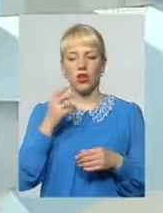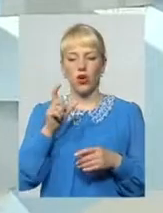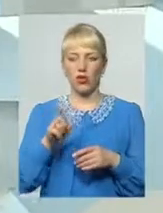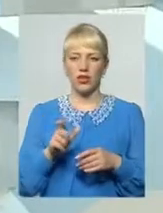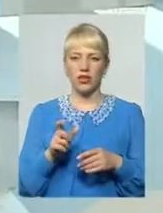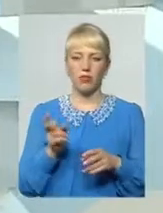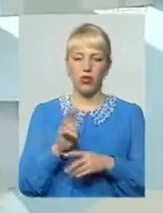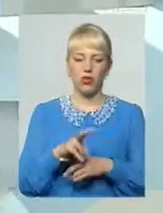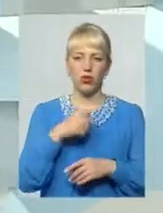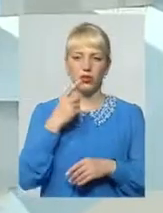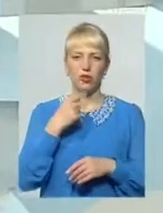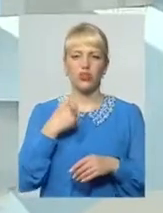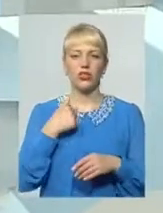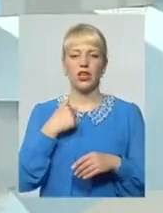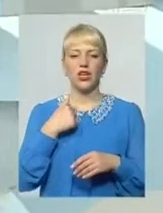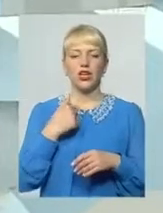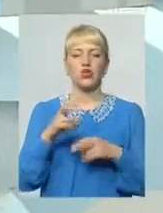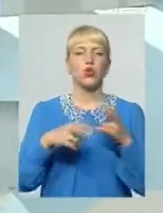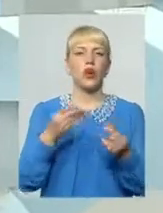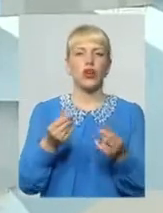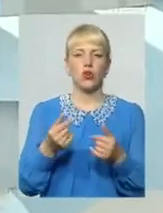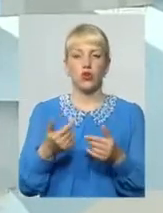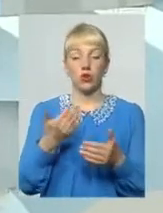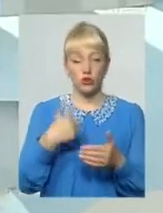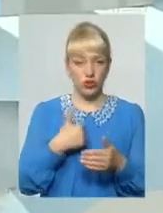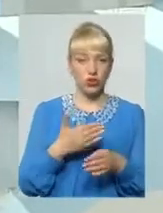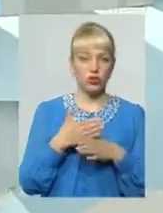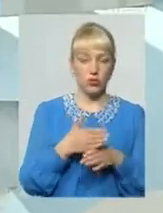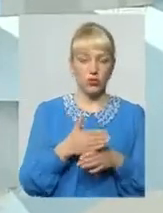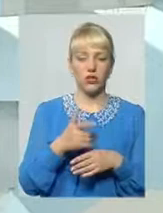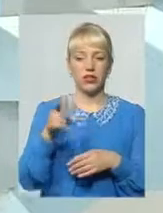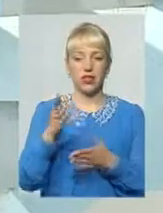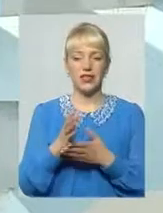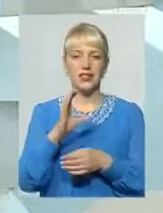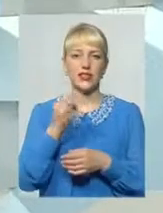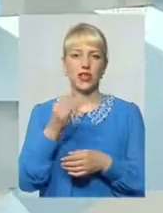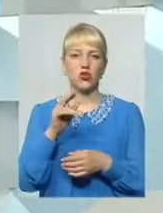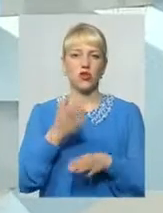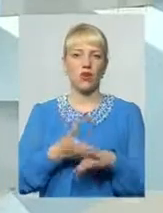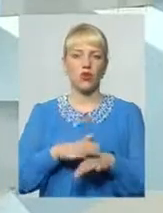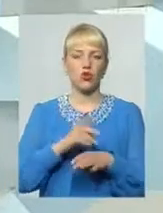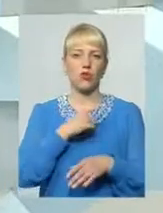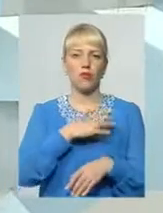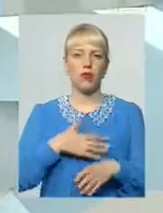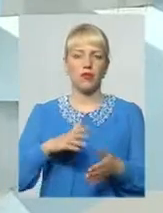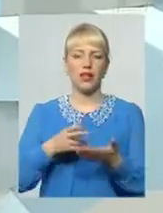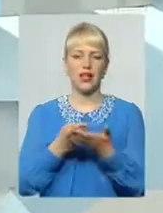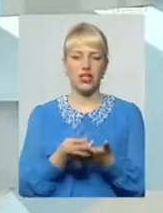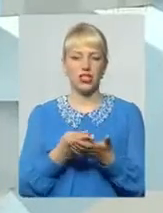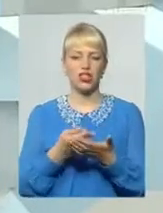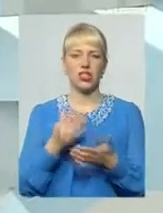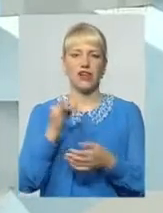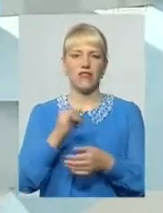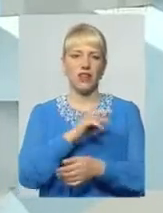гроші Кажу, хочете допомогти? Ось є Сергій Сайчук, він лежить дуже важко поранений Лежить в нашій міській лікарні, така-то палата